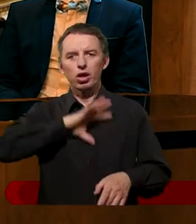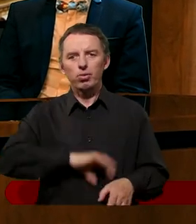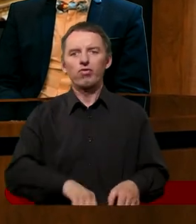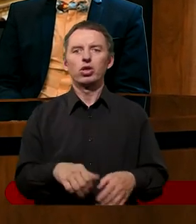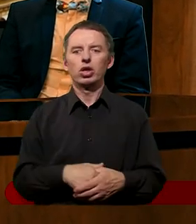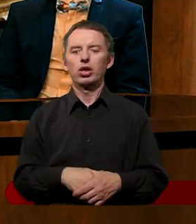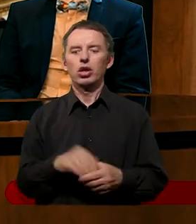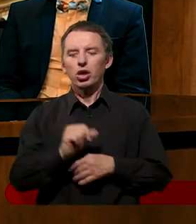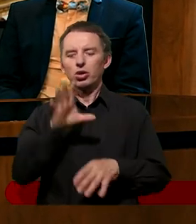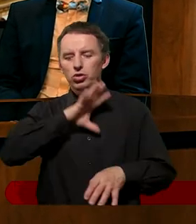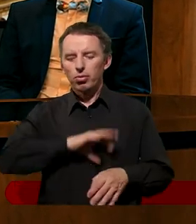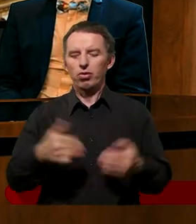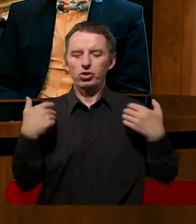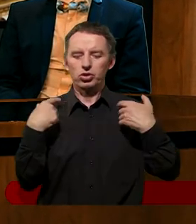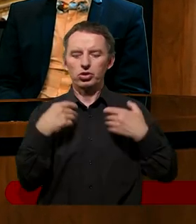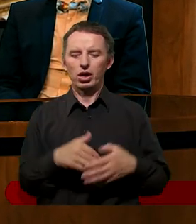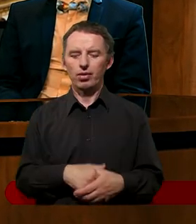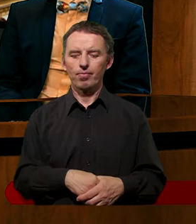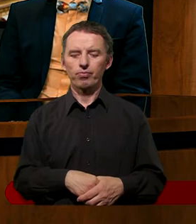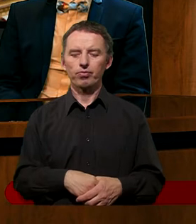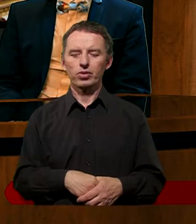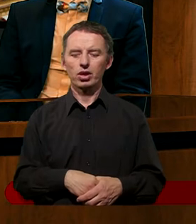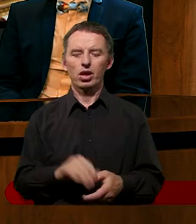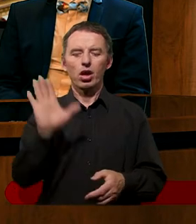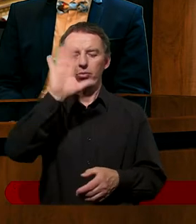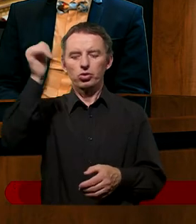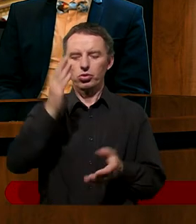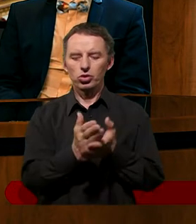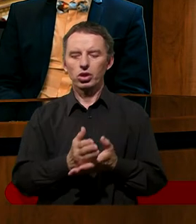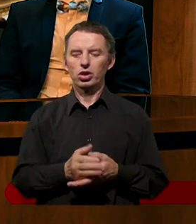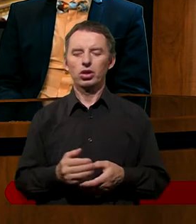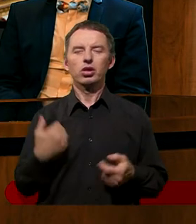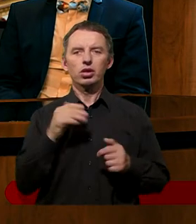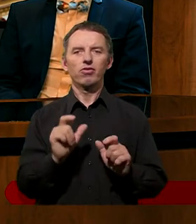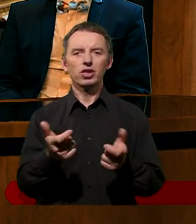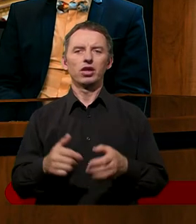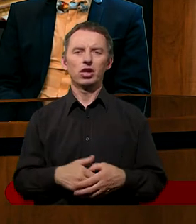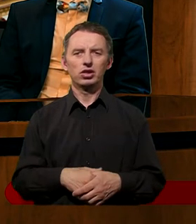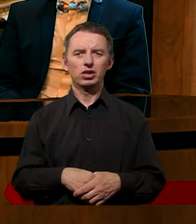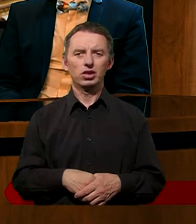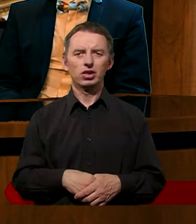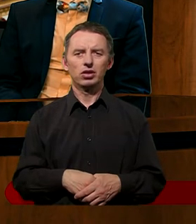liczę, że jeszcze ma tej cierpliwości trochę, bo już czasem by mu mogło jej zabraknąć.